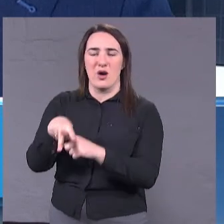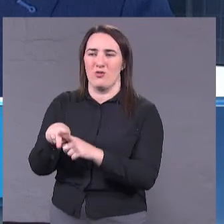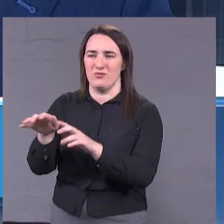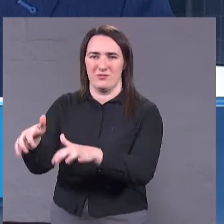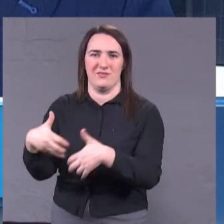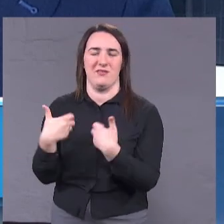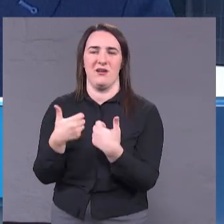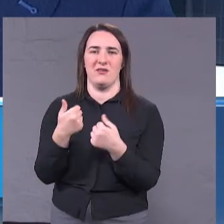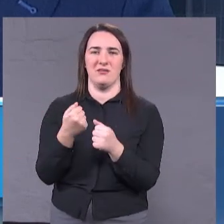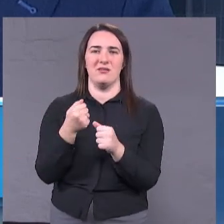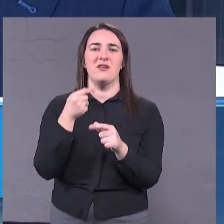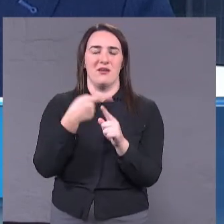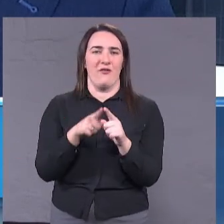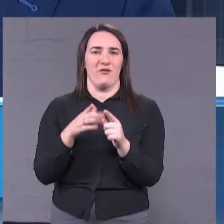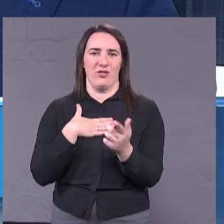підлечення